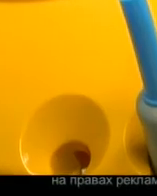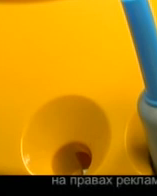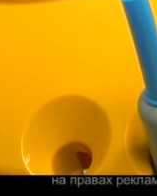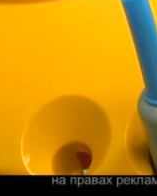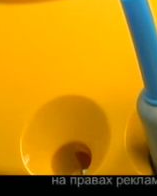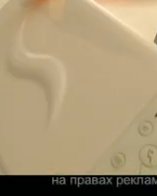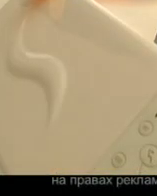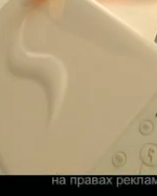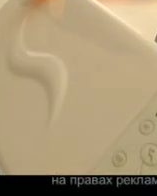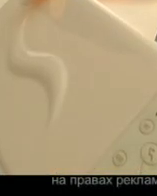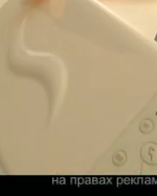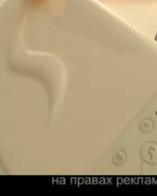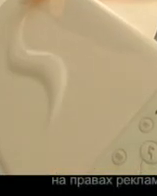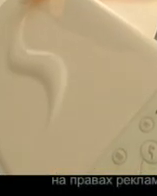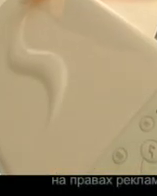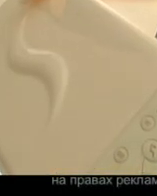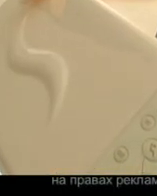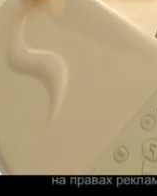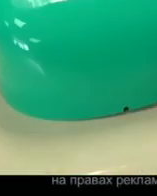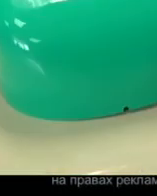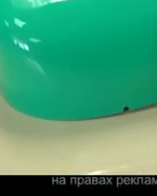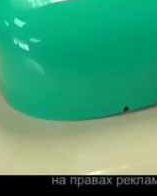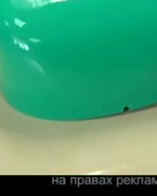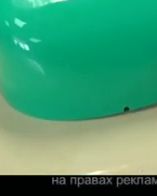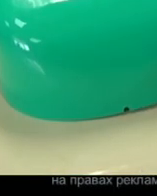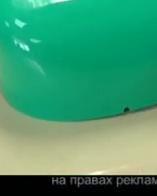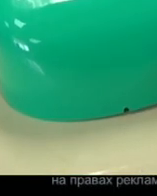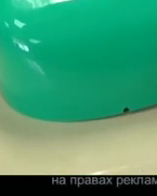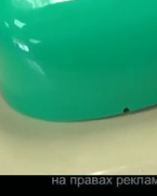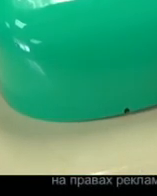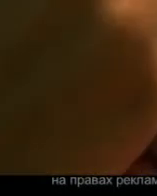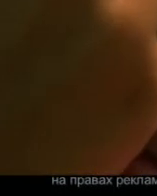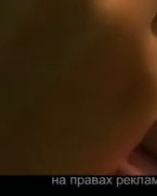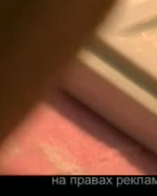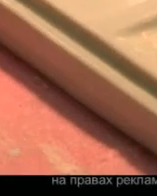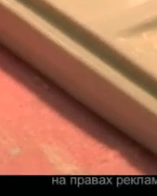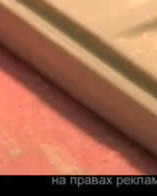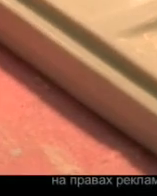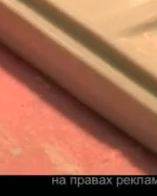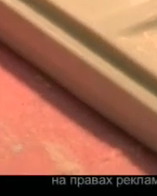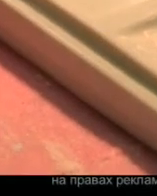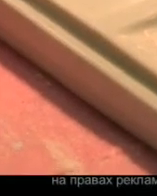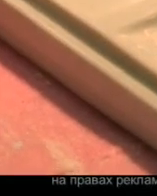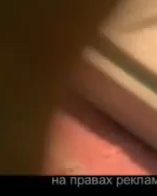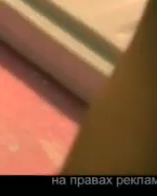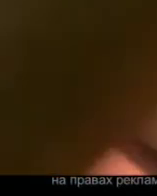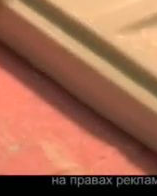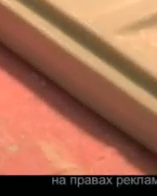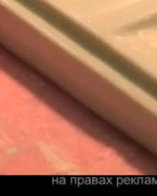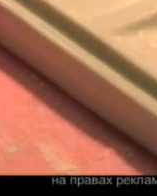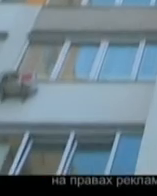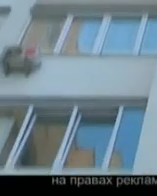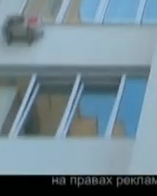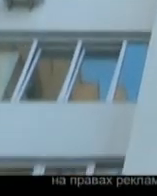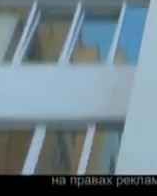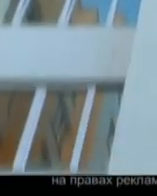найсучасніші – методи стерилізації. І що важливо, за низькими цінами. Дешевше не знайдете. Наприклад, фотополімерна пломба буде коштувати до